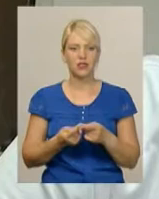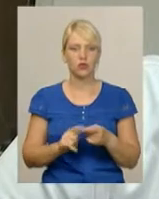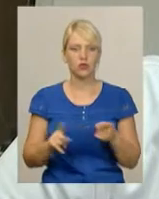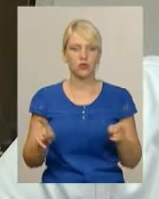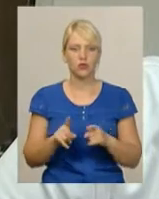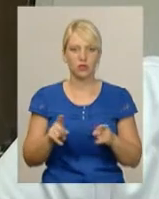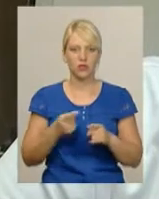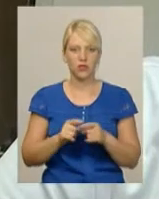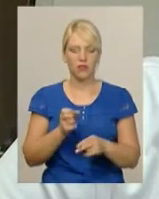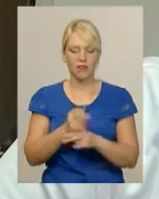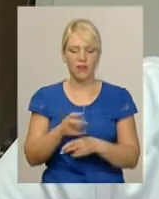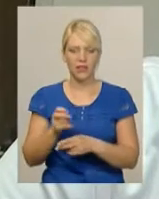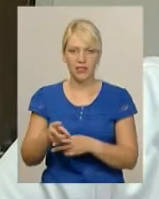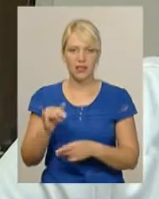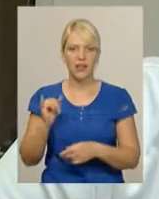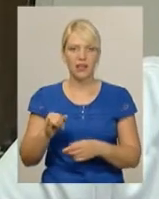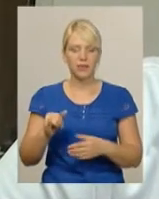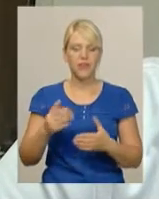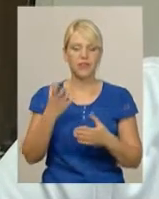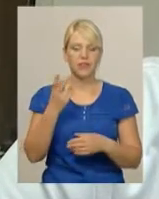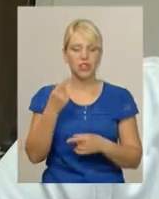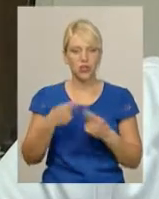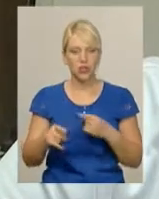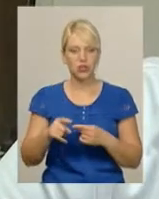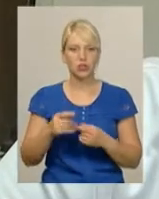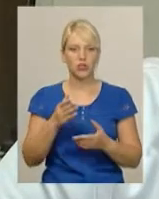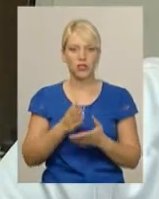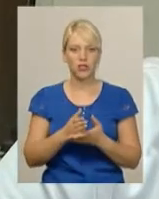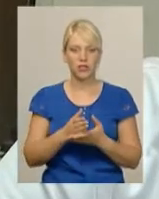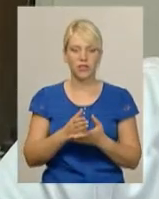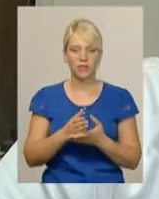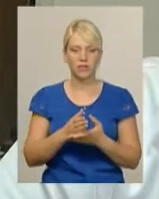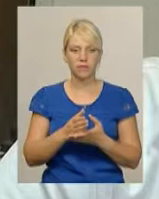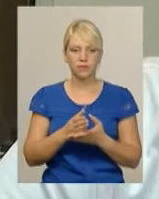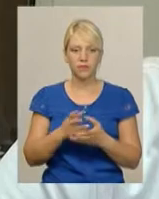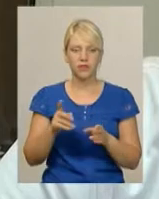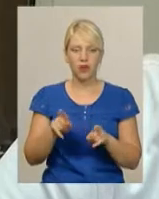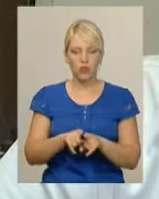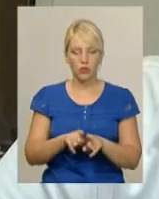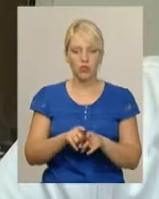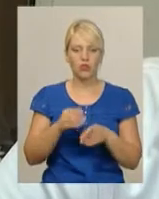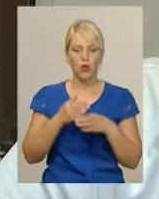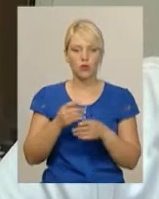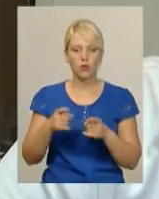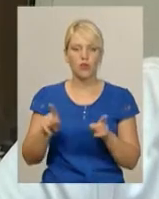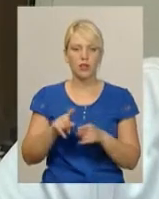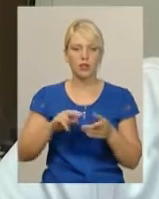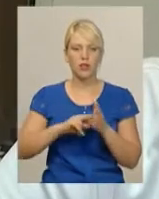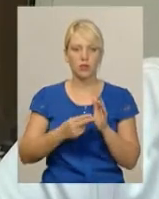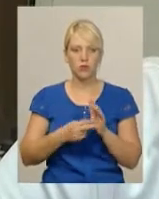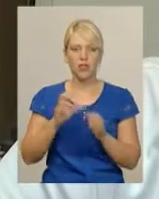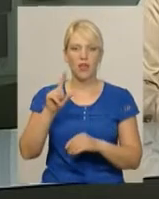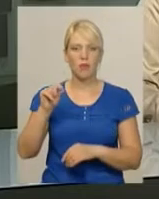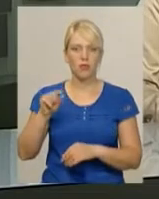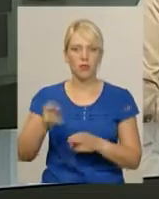видалити. Ну і в іншого м'яких тканинах, скроневої ділянки теж осколки, які теж будуть плануватися вже на понеділок.